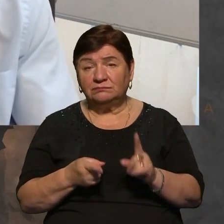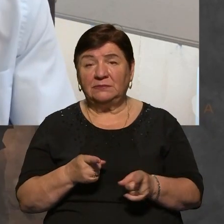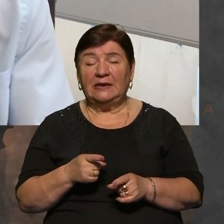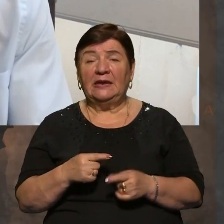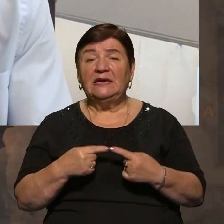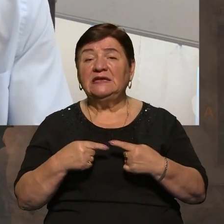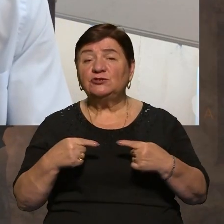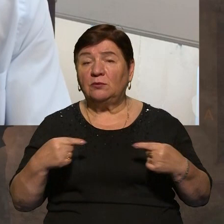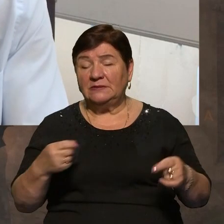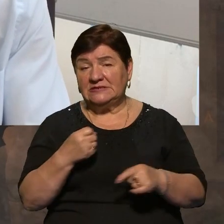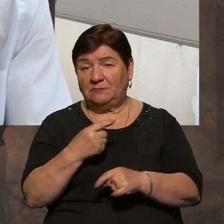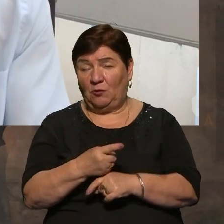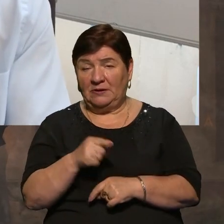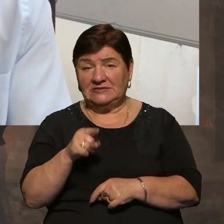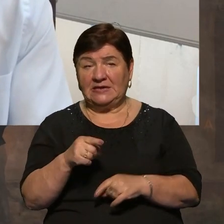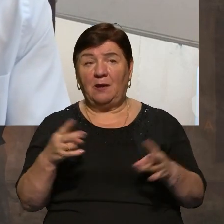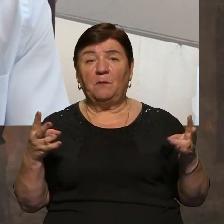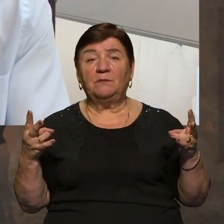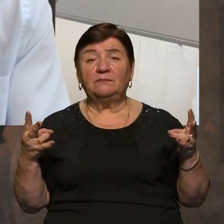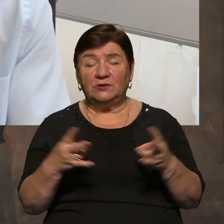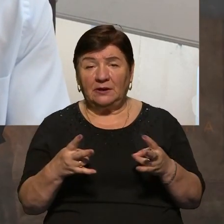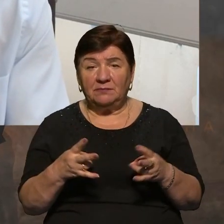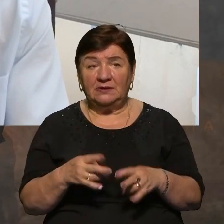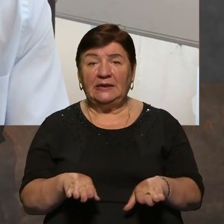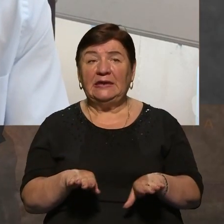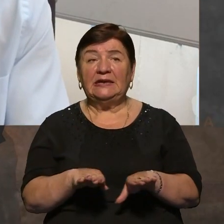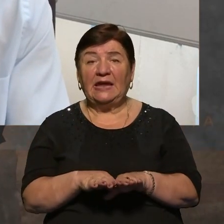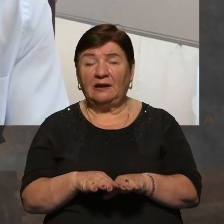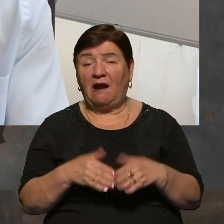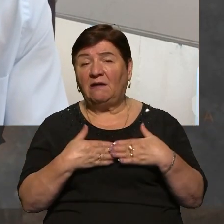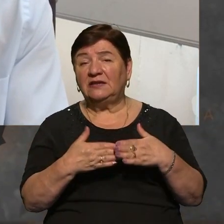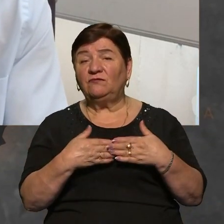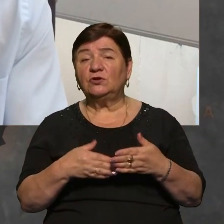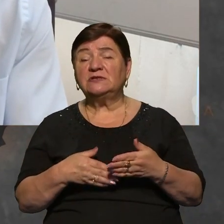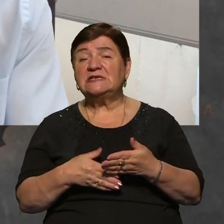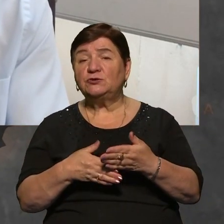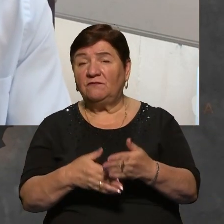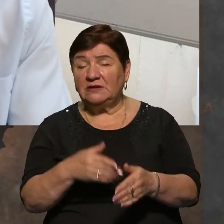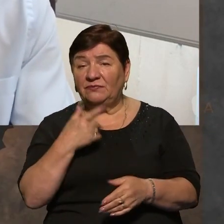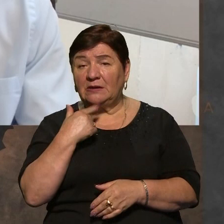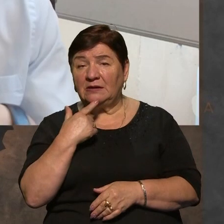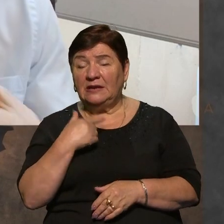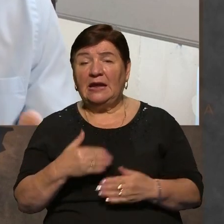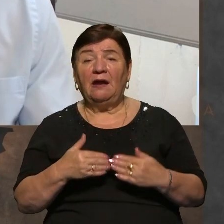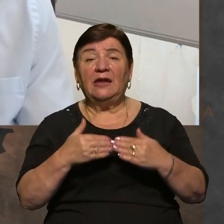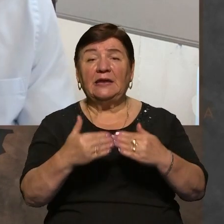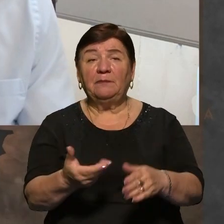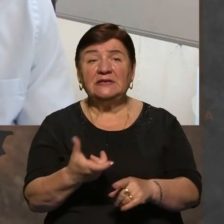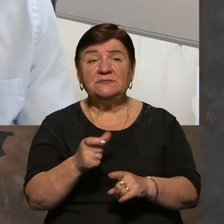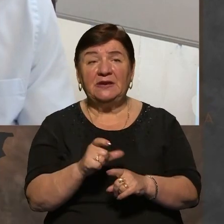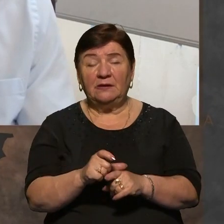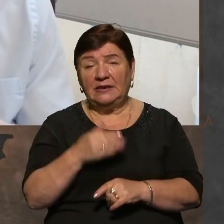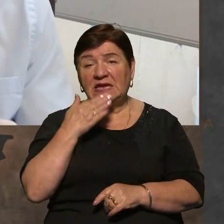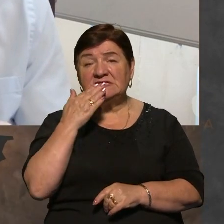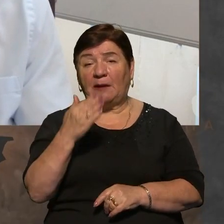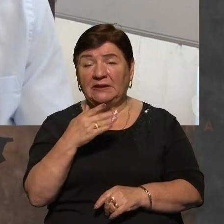інструмент замовлення цих потреб. І так, як активніше застосування крові на догоспітальному етапі, збільшує в нас запит на